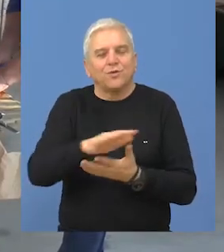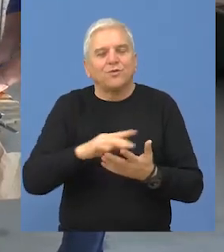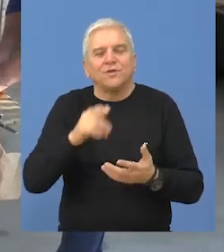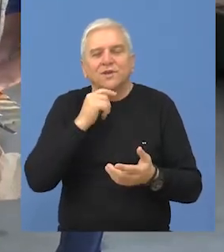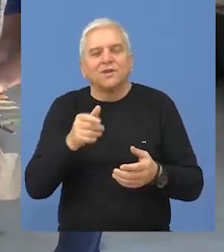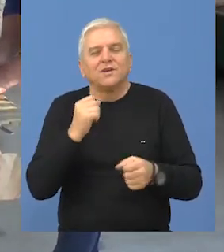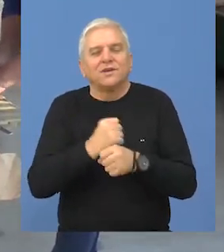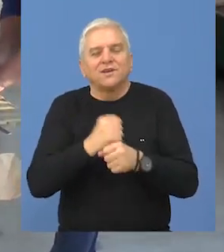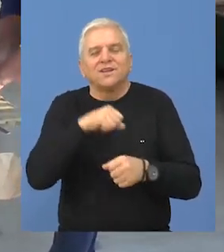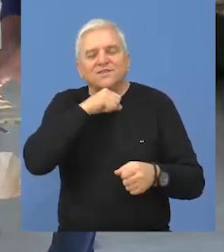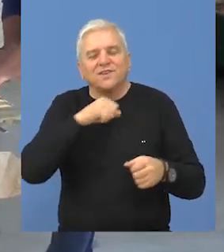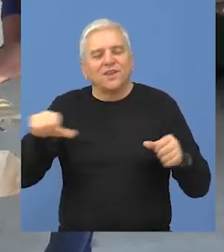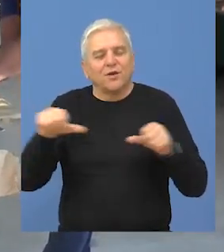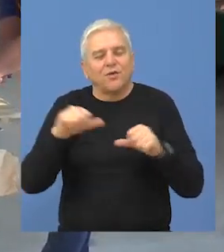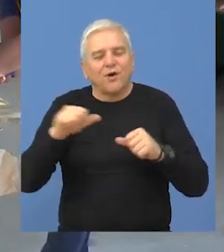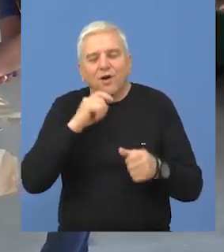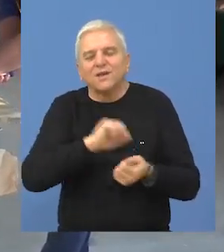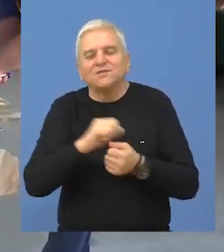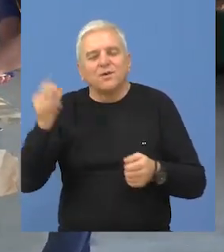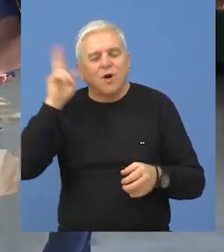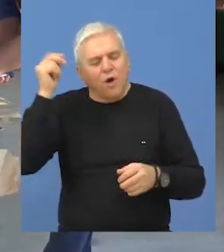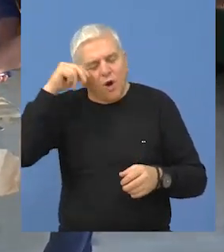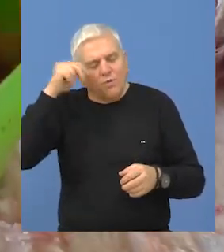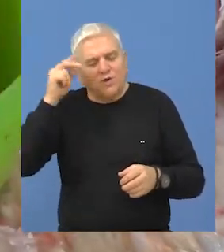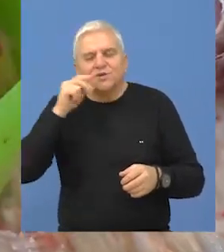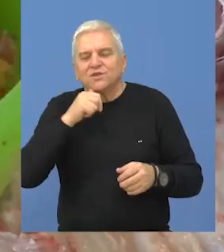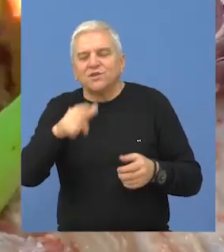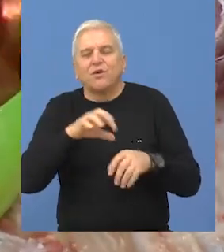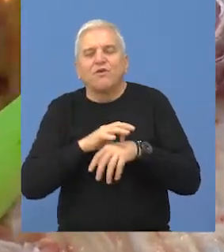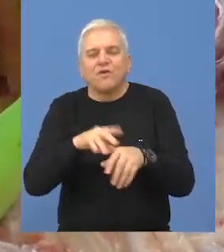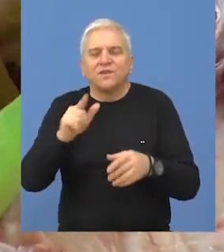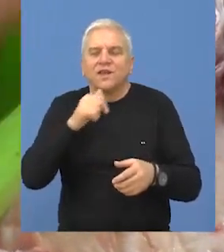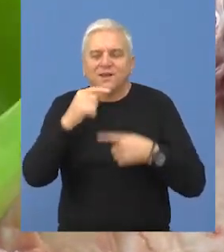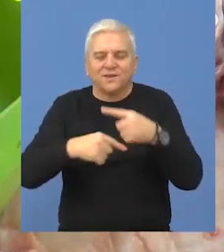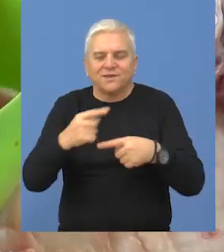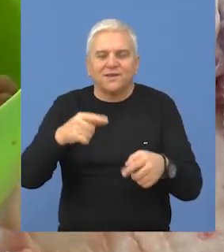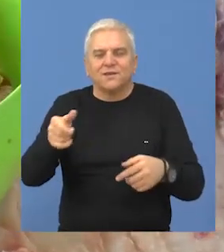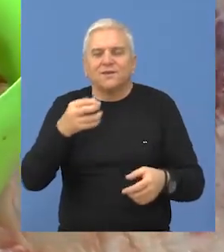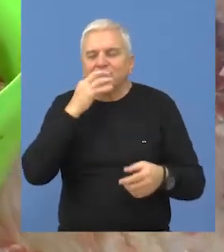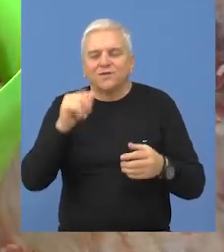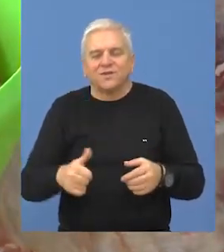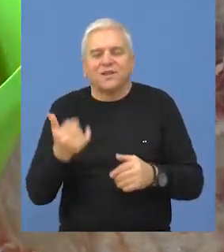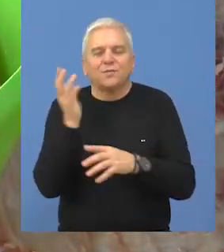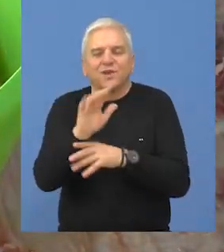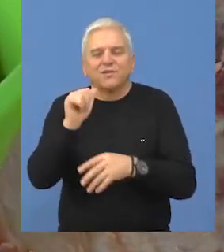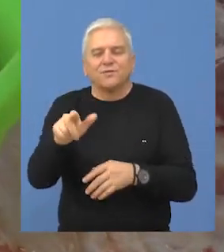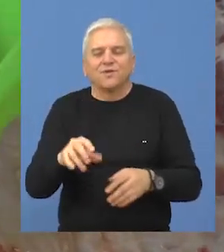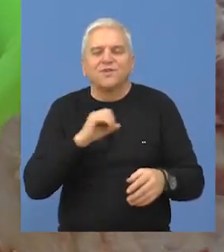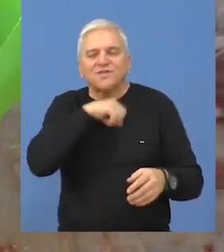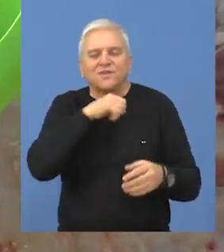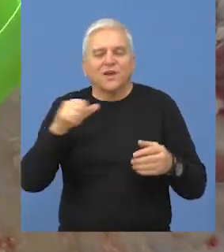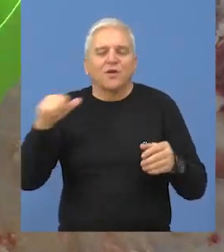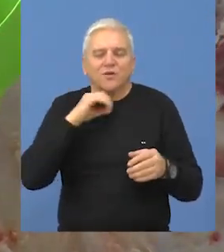podneblja, odnosno pravljenje svinjokolja sa svim onim običajima koji nosi taj događaj. Na premijernom ovogodišnjem